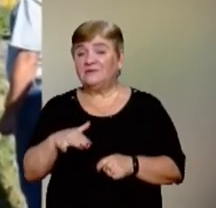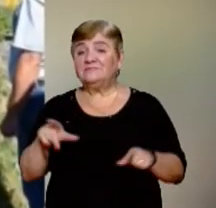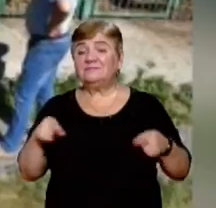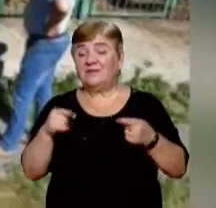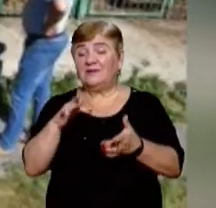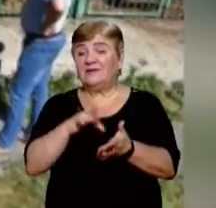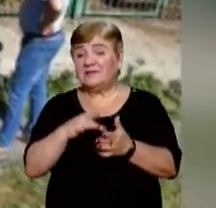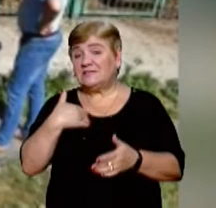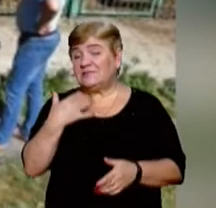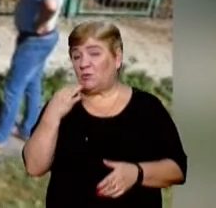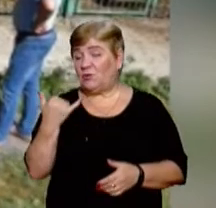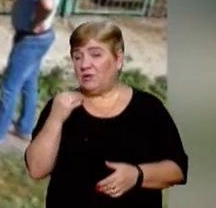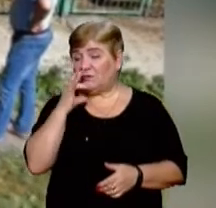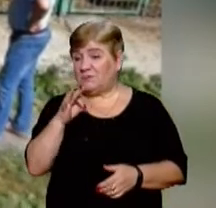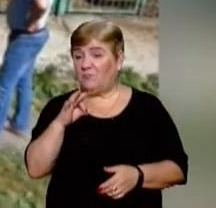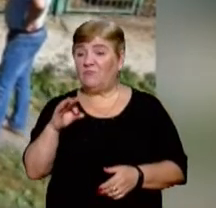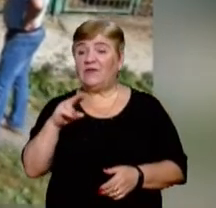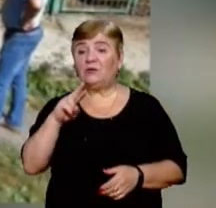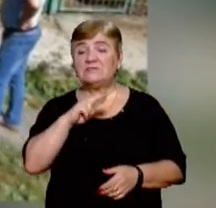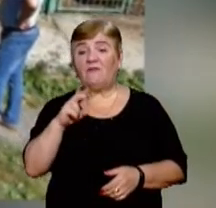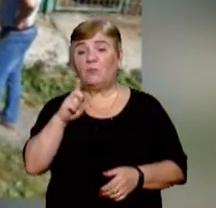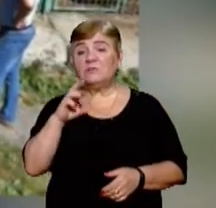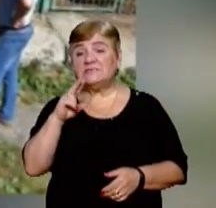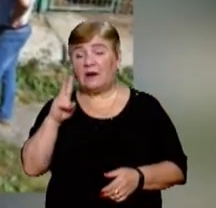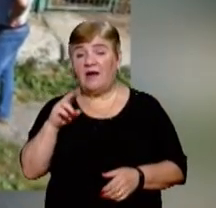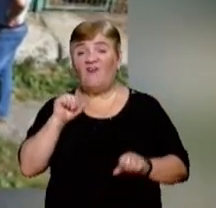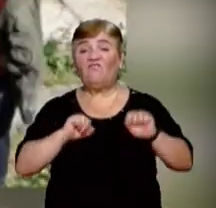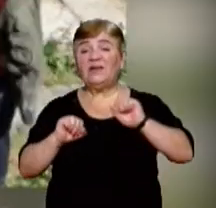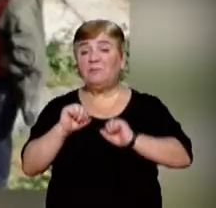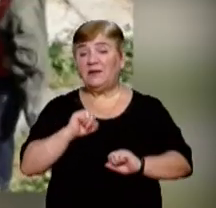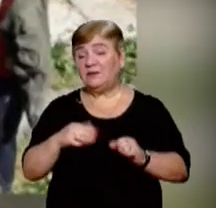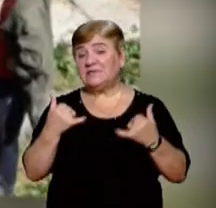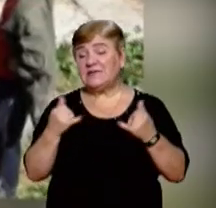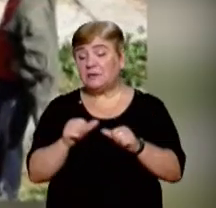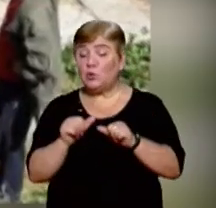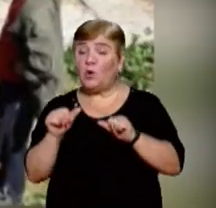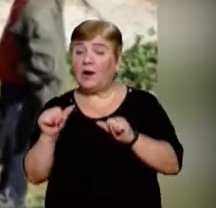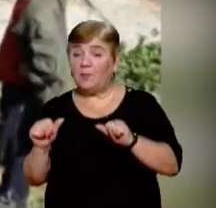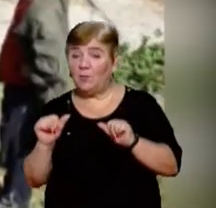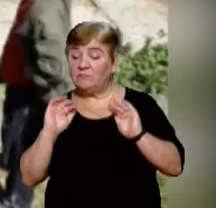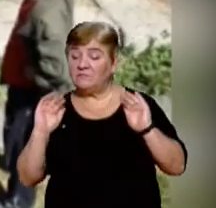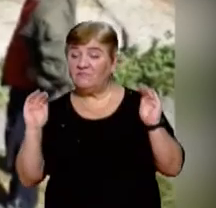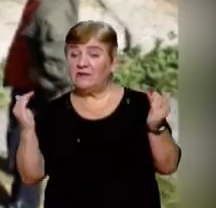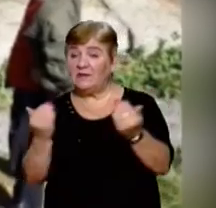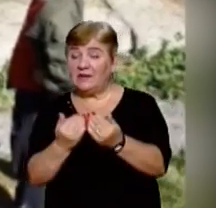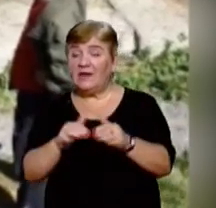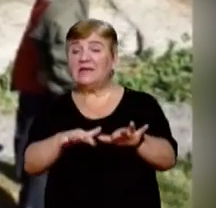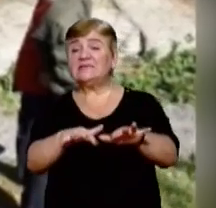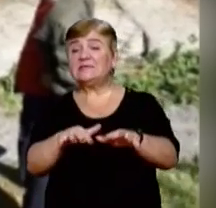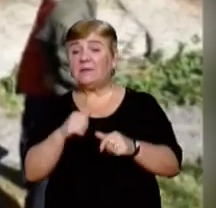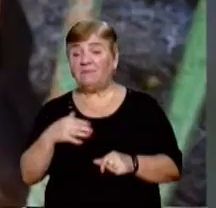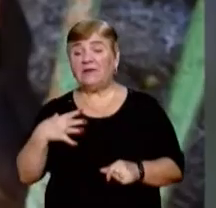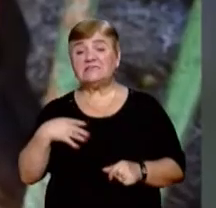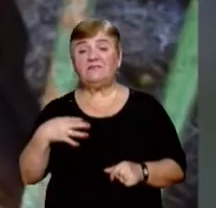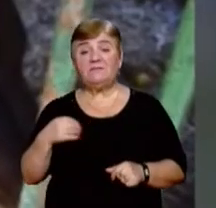розповів керівник центру Ярослав Бундзяк. За його словами, ведмадів зараз поселили в окремому від інших вольєрі, забрали їх з